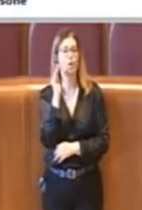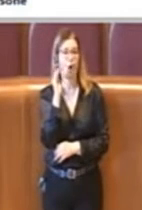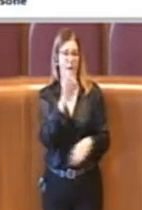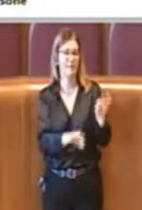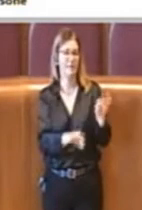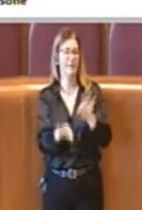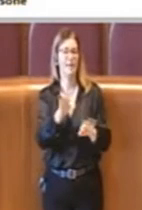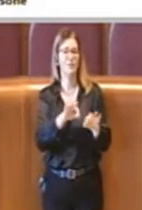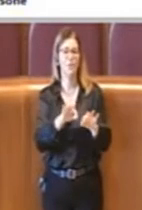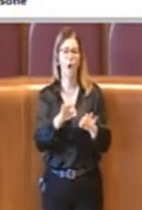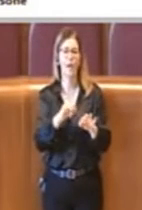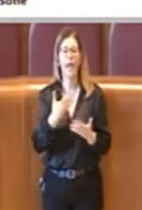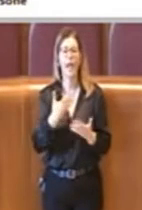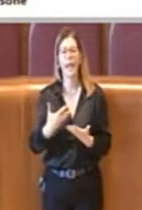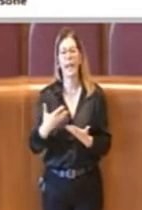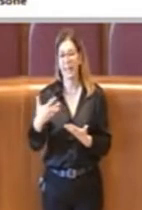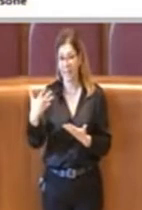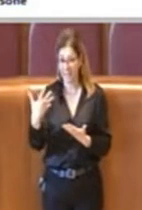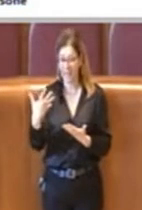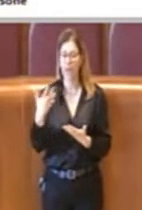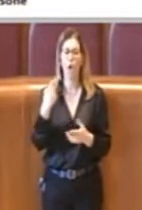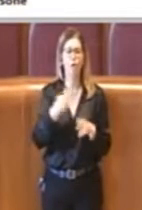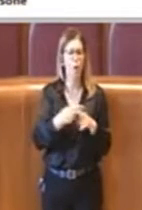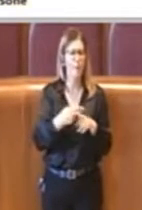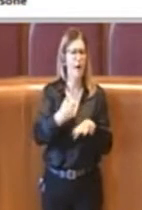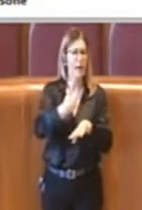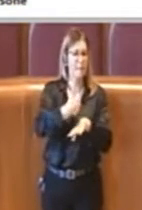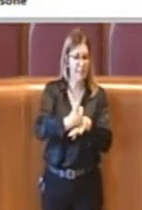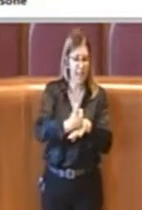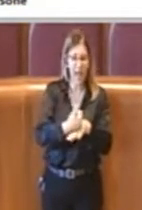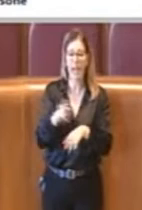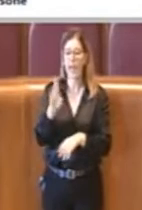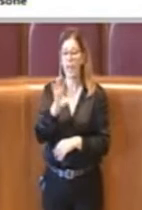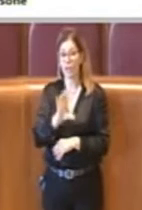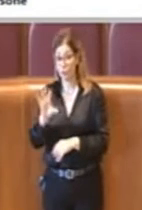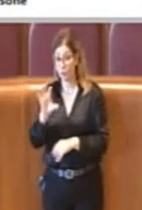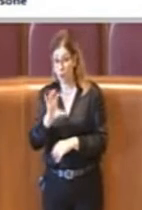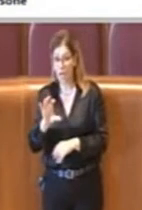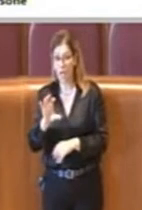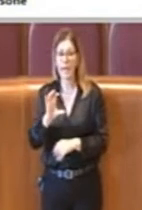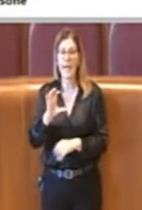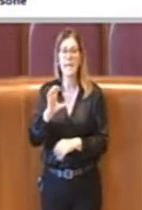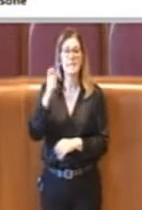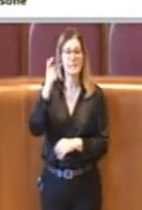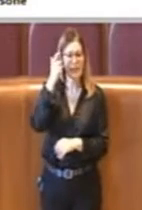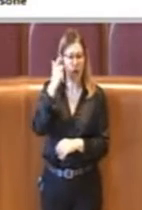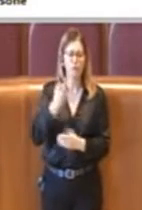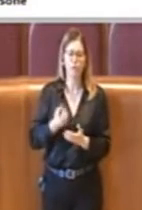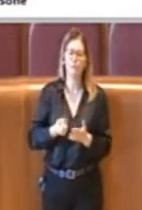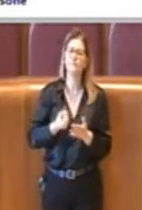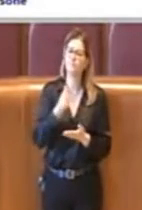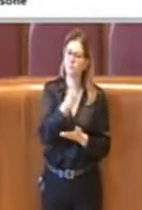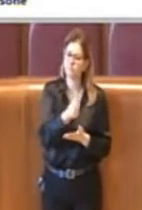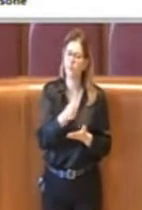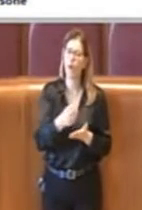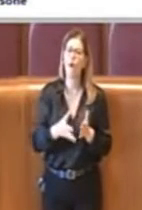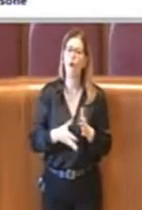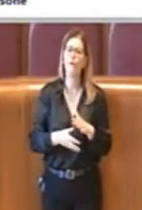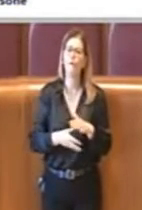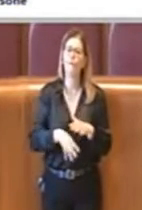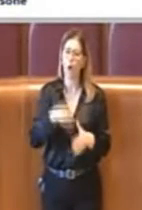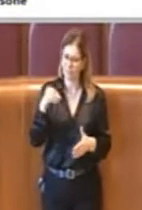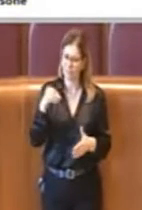Roma Capitale, la Regione e lo Stato eragano fondi affinché si esplichi questa attività